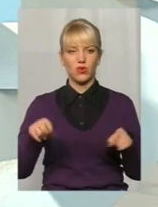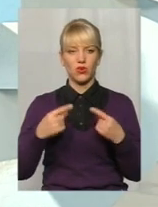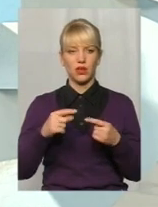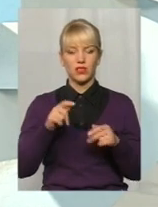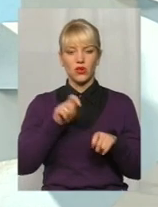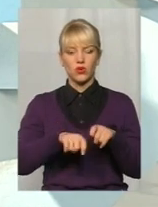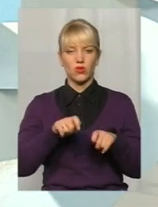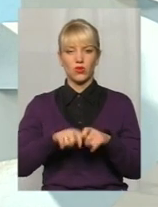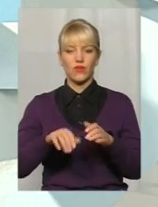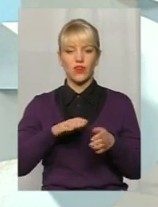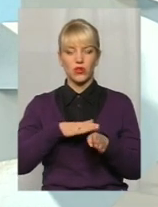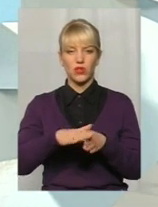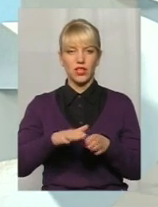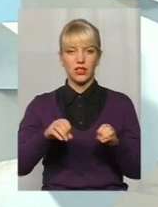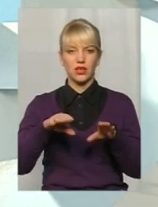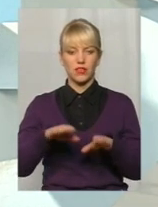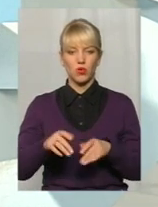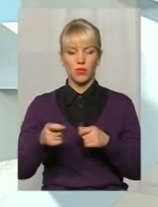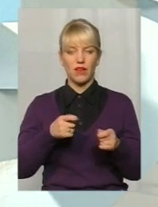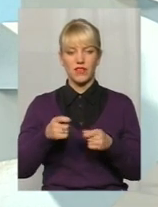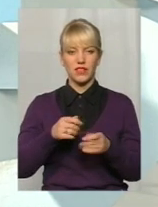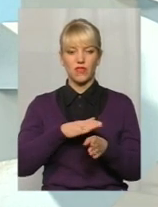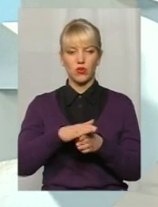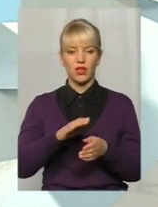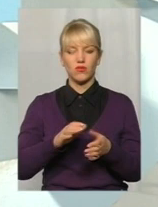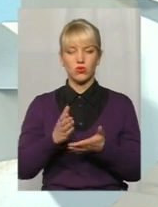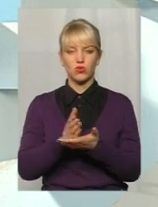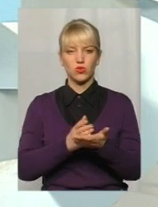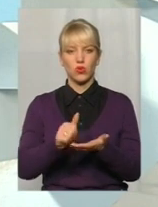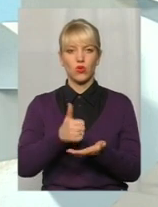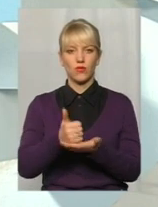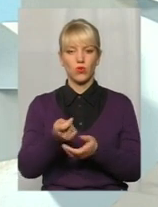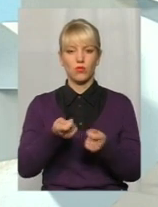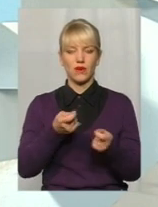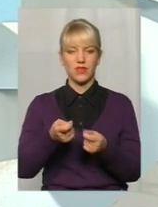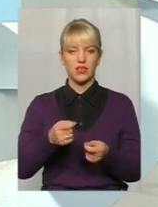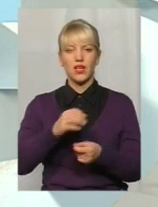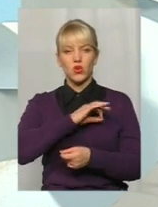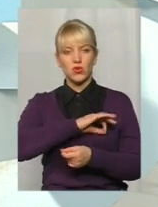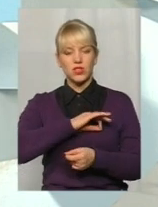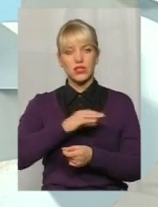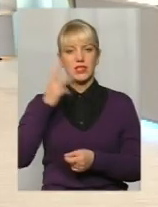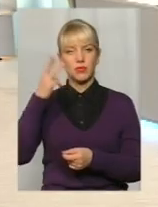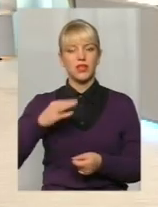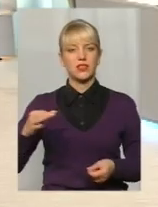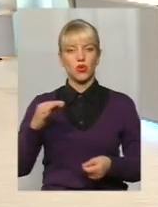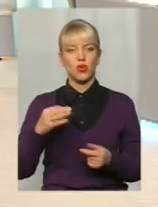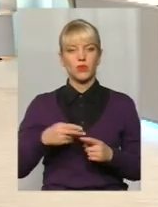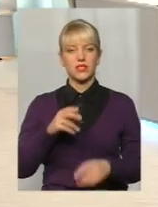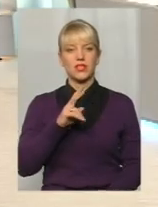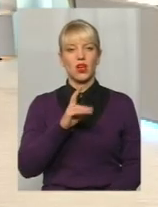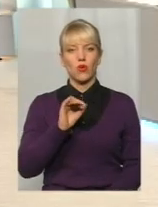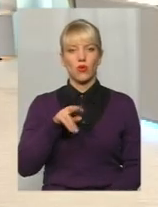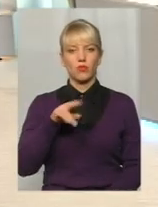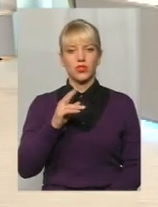виконанням рішень управління Державної виконавчої служби Головного територіального управління юстиції у Хмельницькій області. Та пані Олена